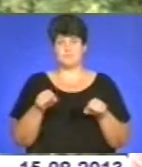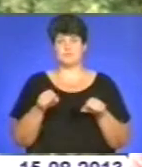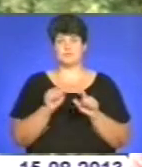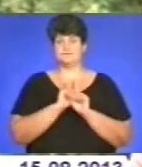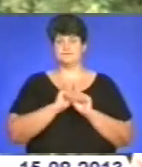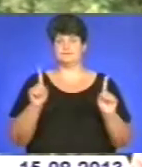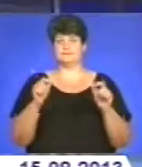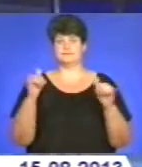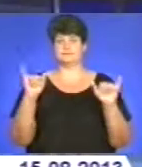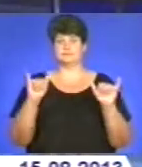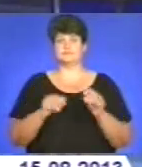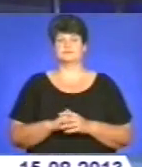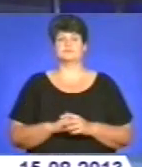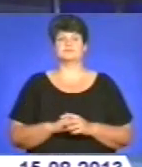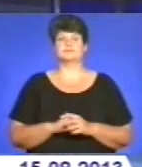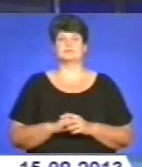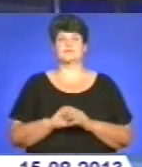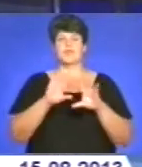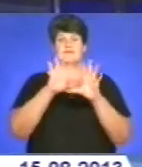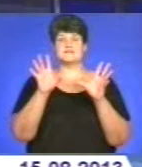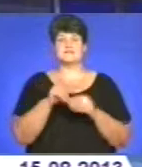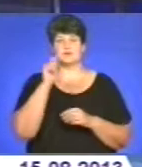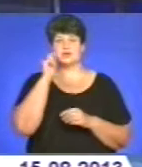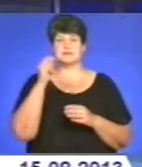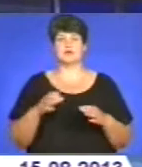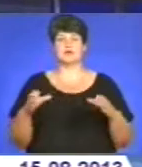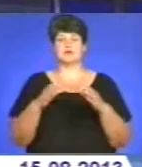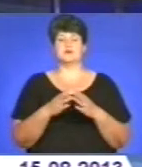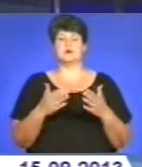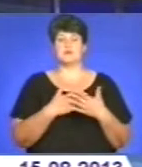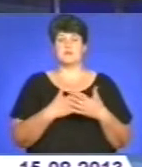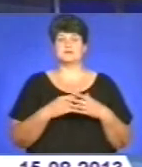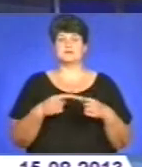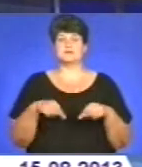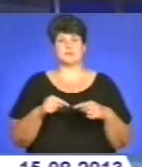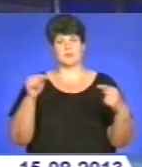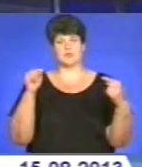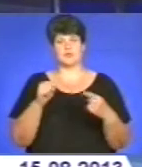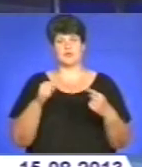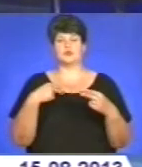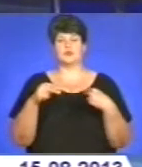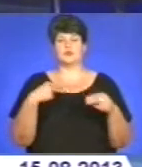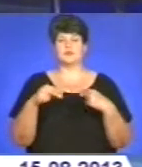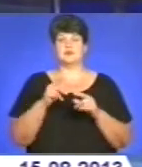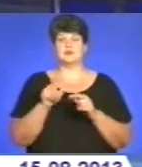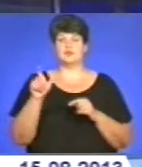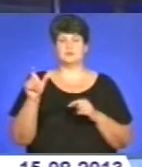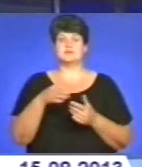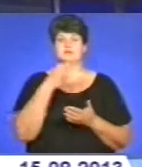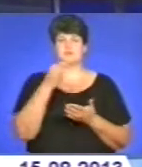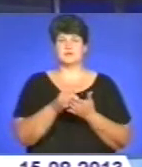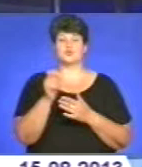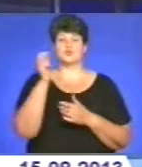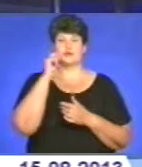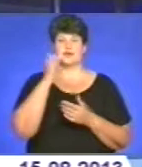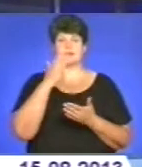оригінальністю. Всеукраїнська коаліція громадських організацій протидії і торгівлі людьми у світі зазначила, що